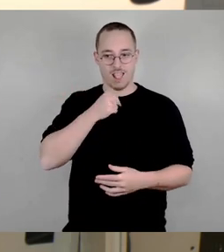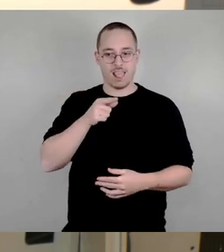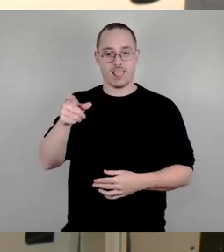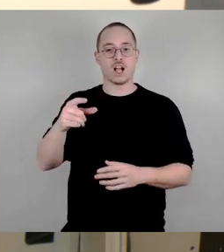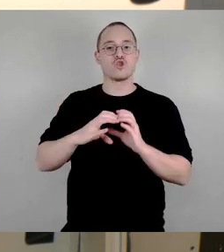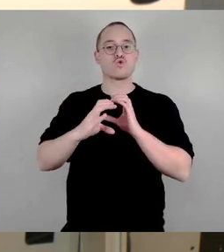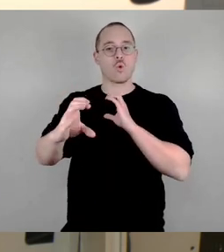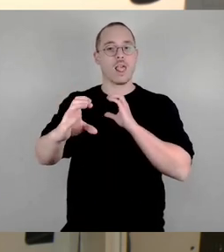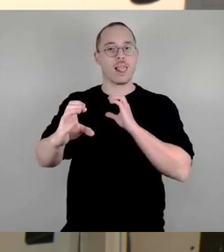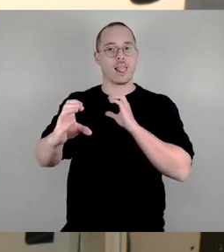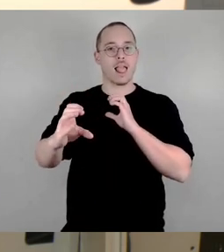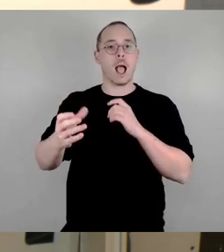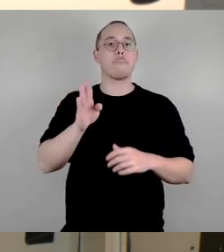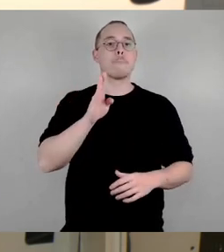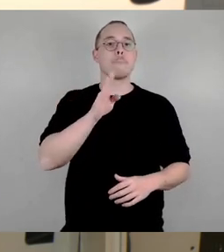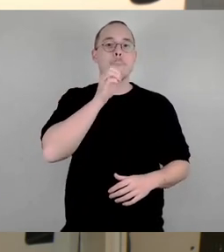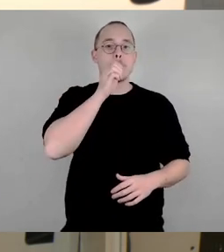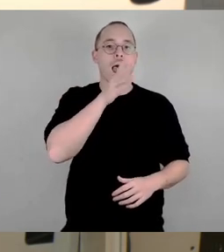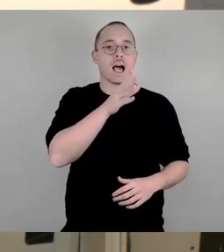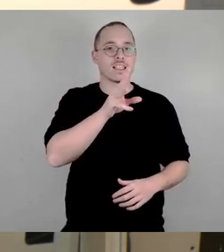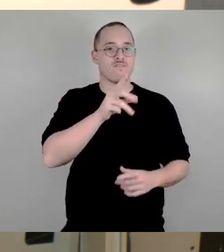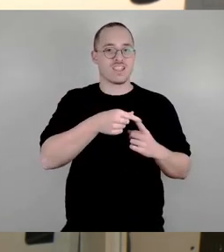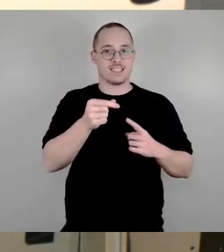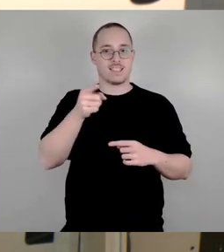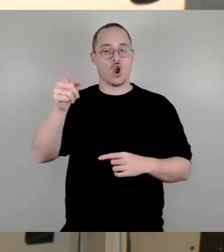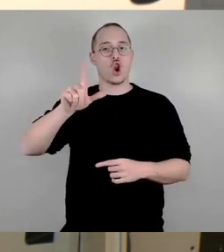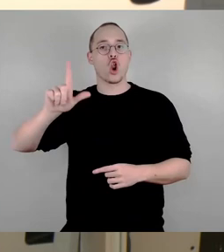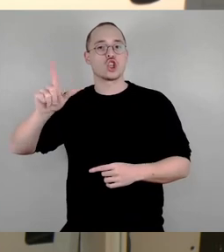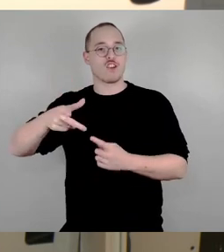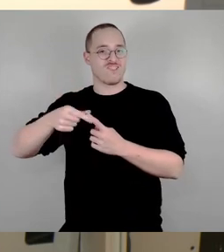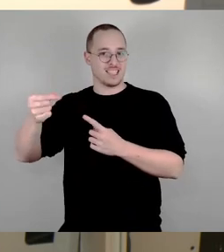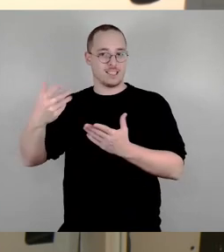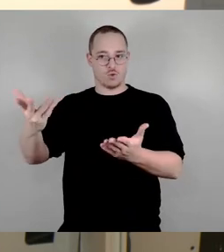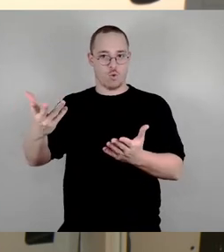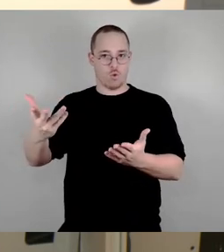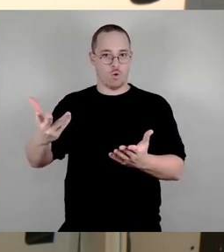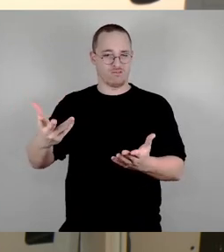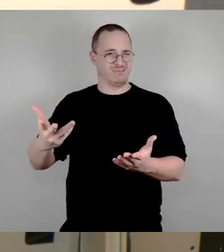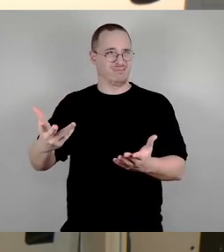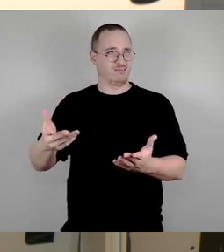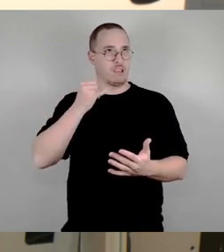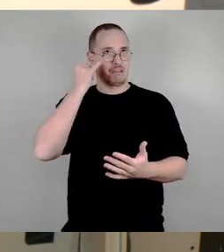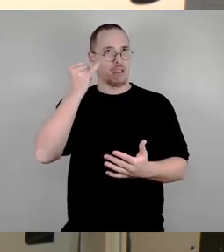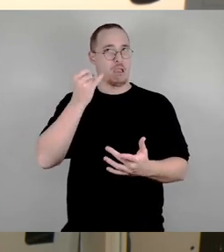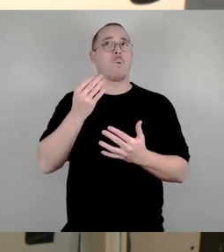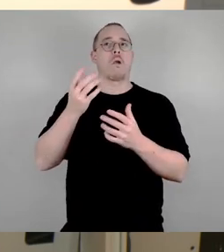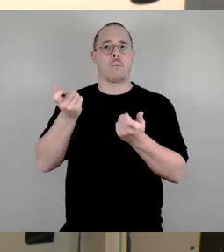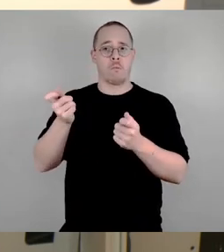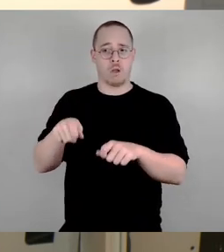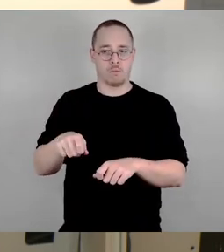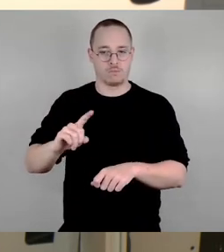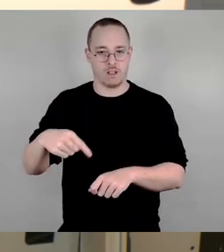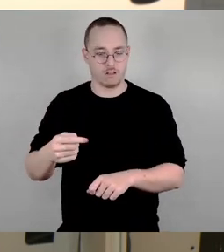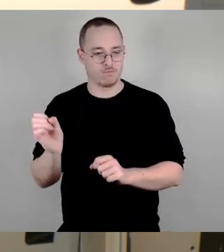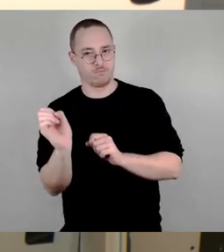Loschwitz. Das sind Ideen aus der stadtplanerischen Steinzeit. Schillerplatz, Körnerplatz, blaues Wunder, das ist, wie wir alle wissen,